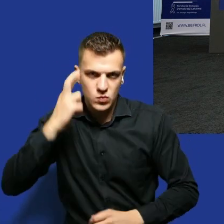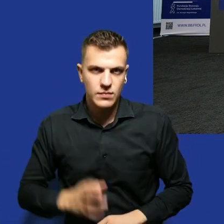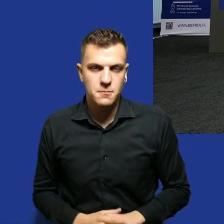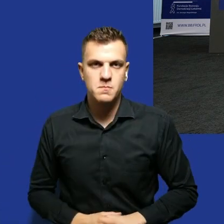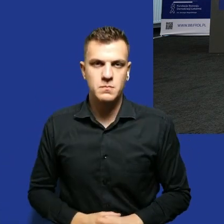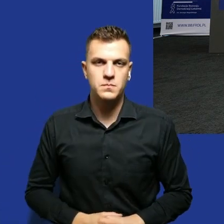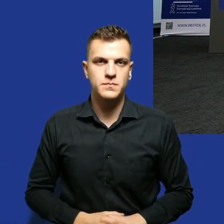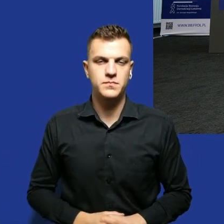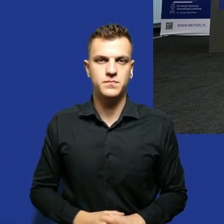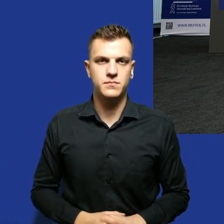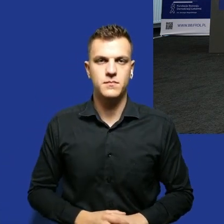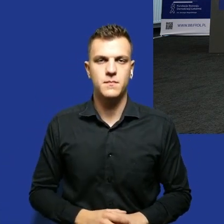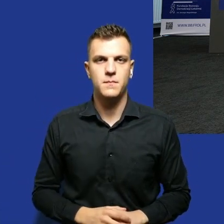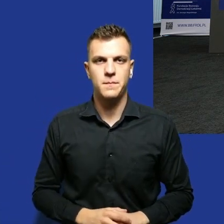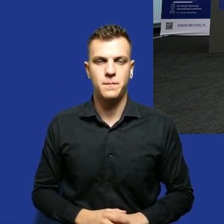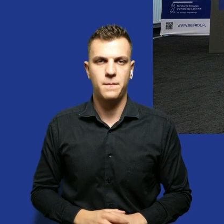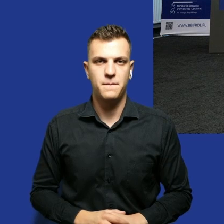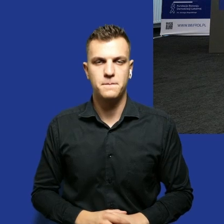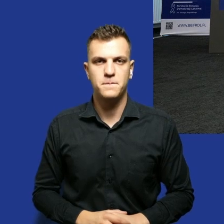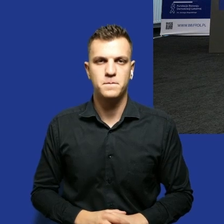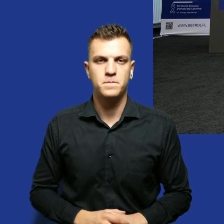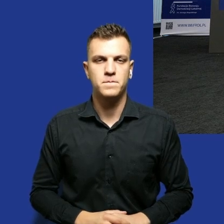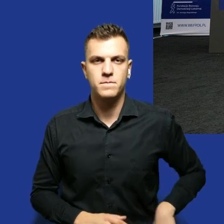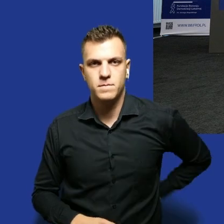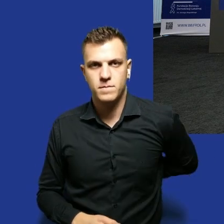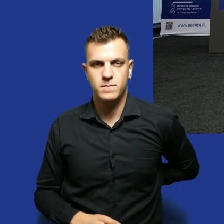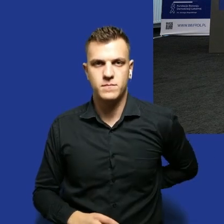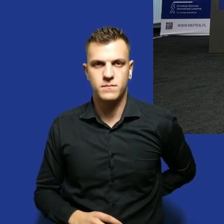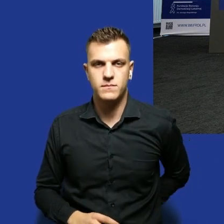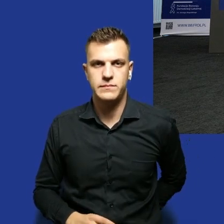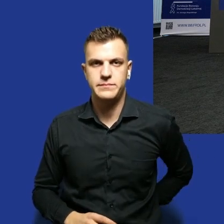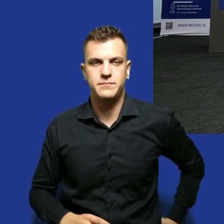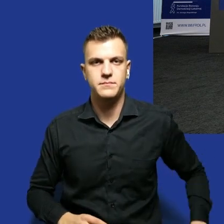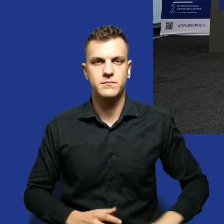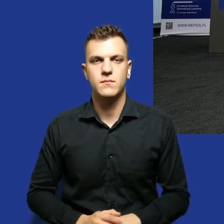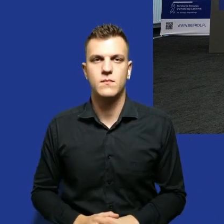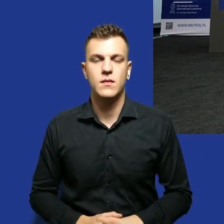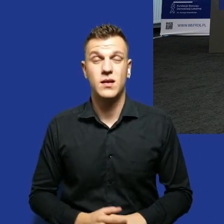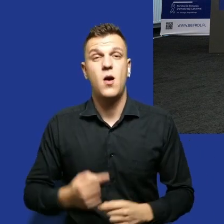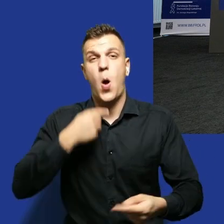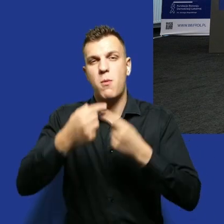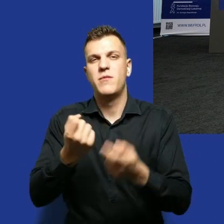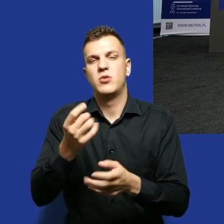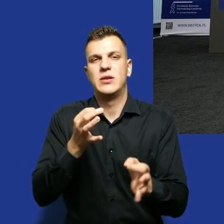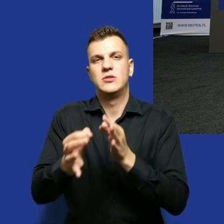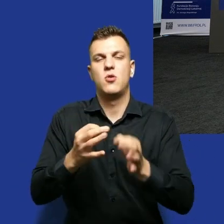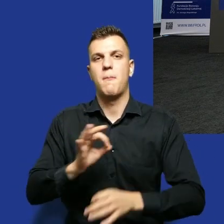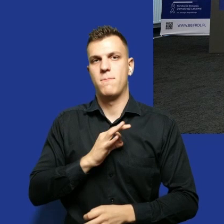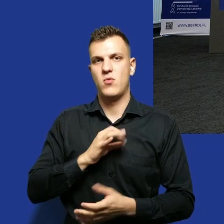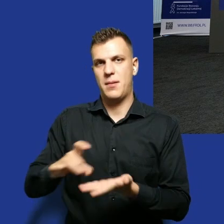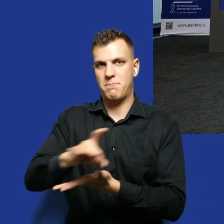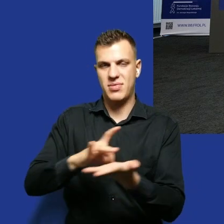tak sobie pozwolę przytoczyć może kilka sytuacji, które miały miejsce w mojej gminie, ponieważ uważam, że